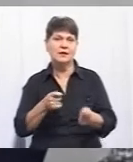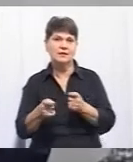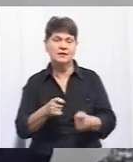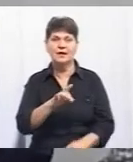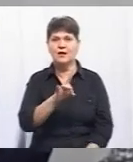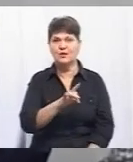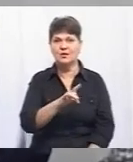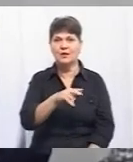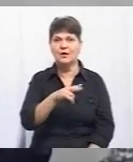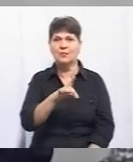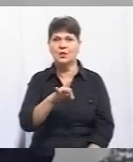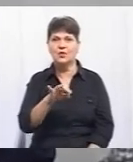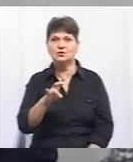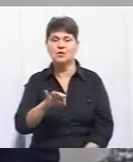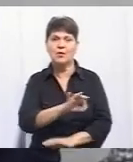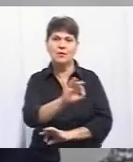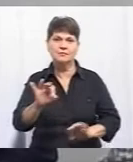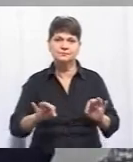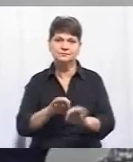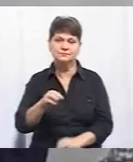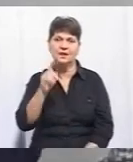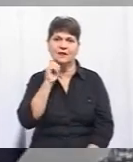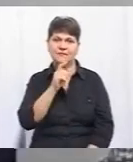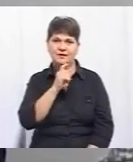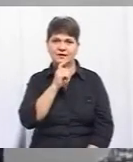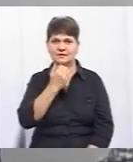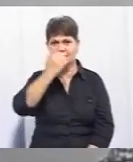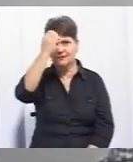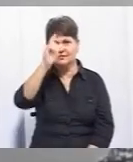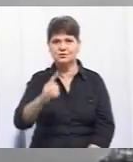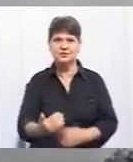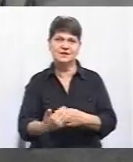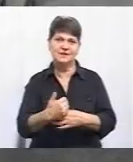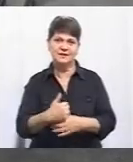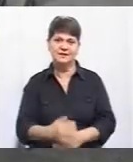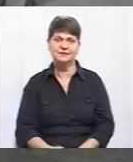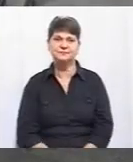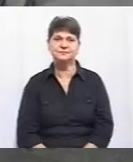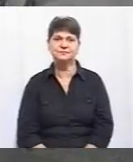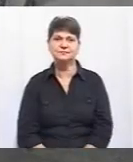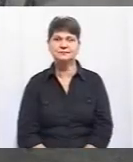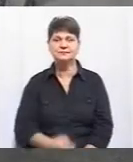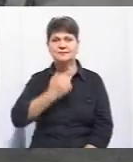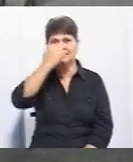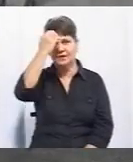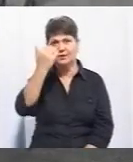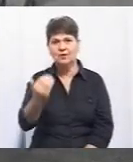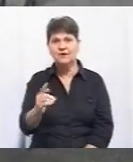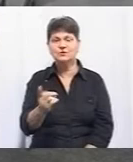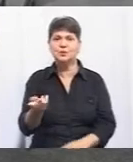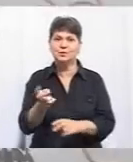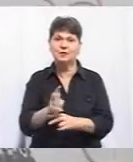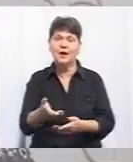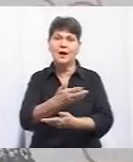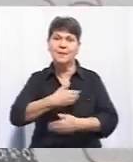Роксолана Процко, керівниця проєкту ветеран-хаб у Вінниці. Дякую, що завітали. Дякую вам, що прийшли. А ми